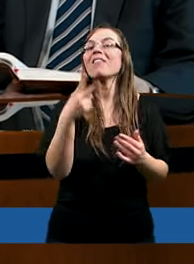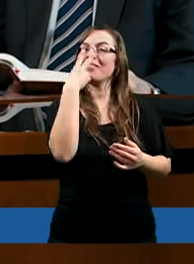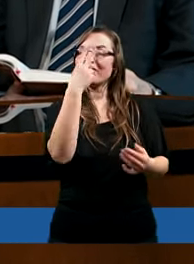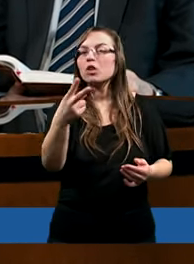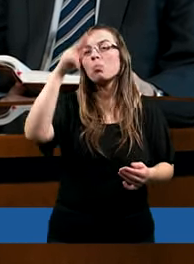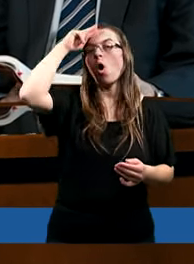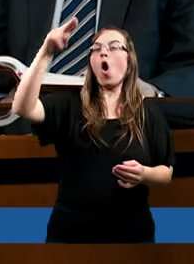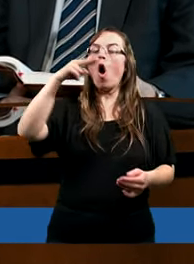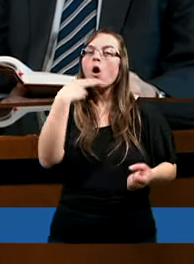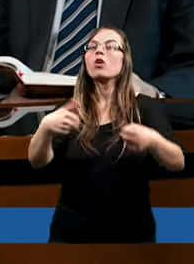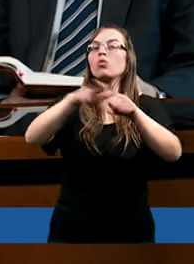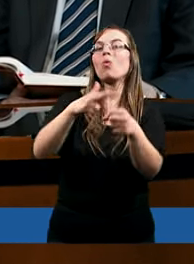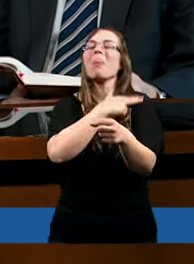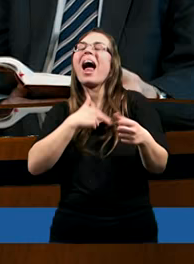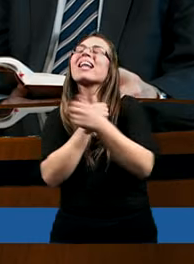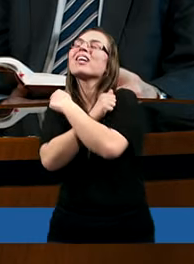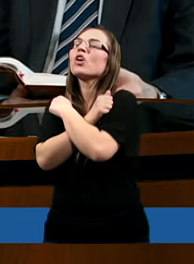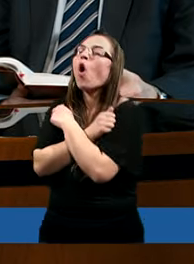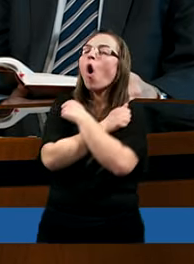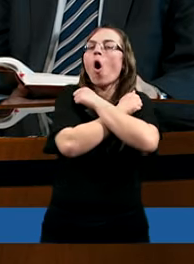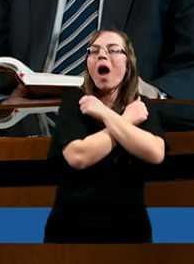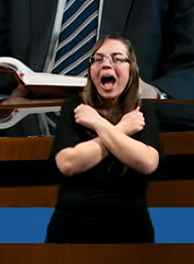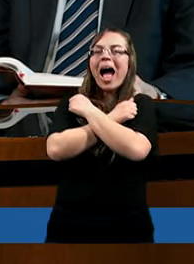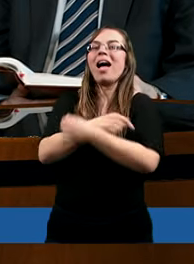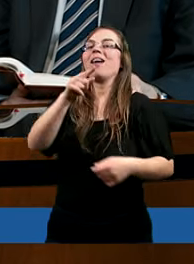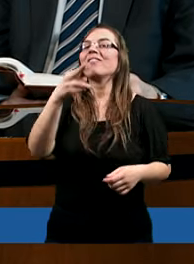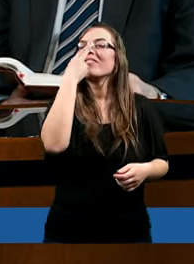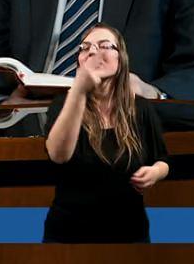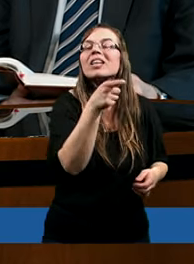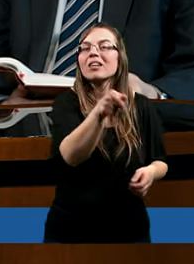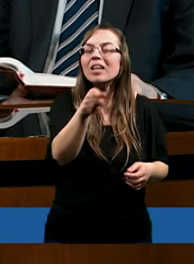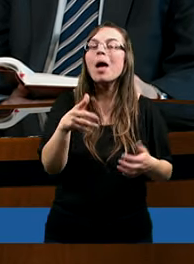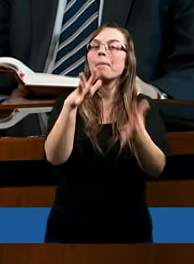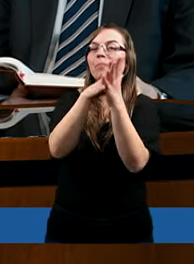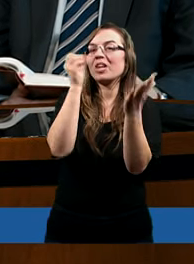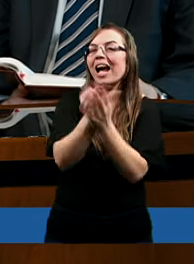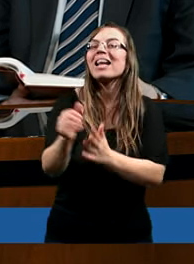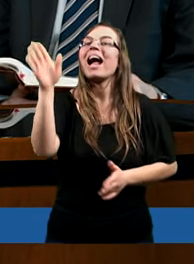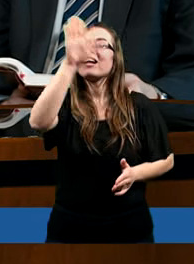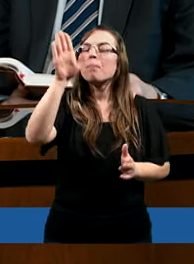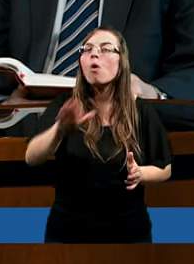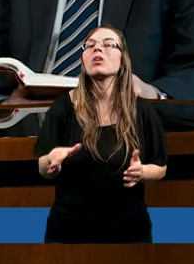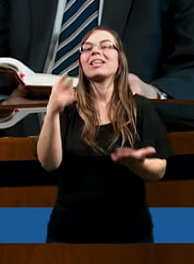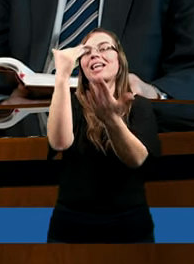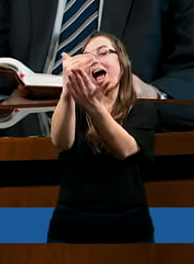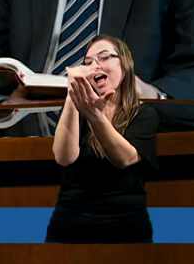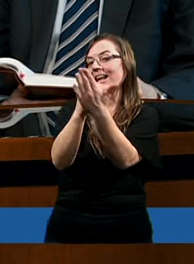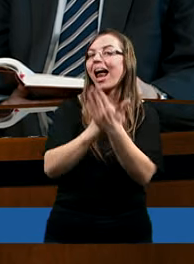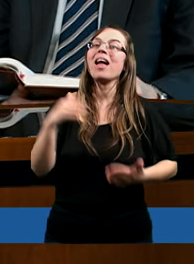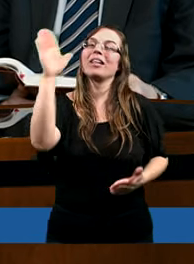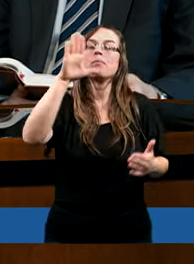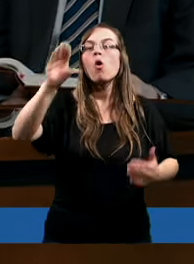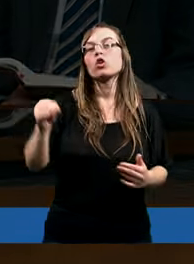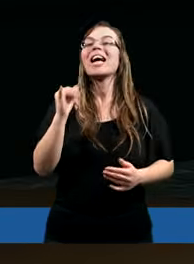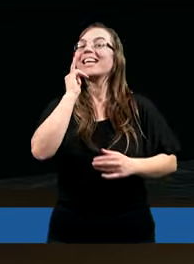widzimy Ojca, który nas kocha, widzimy te, widzimy przykazania Boże, zasady Boże